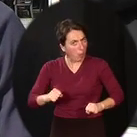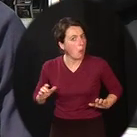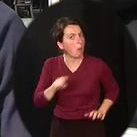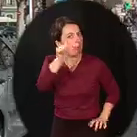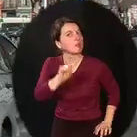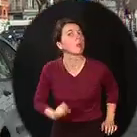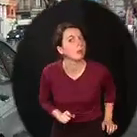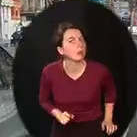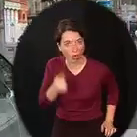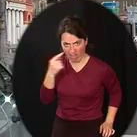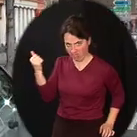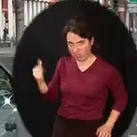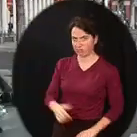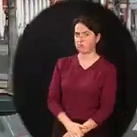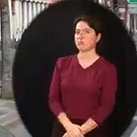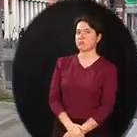conducteur.